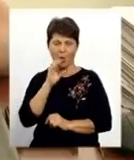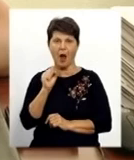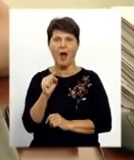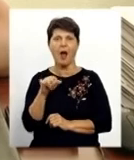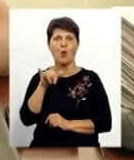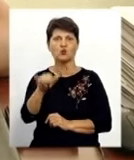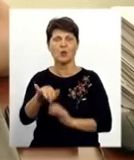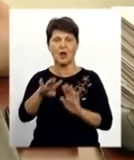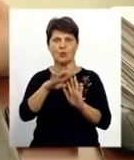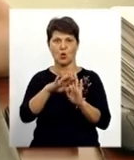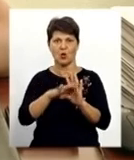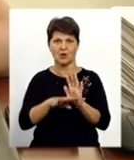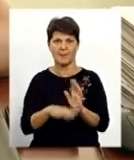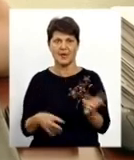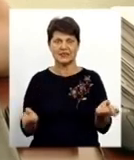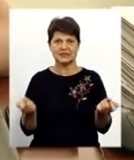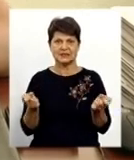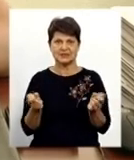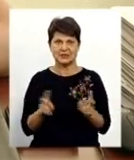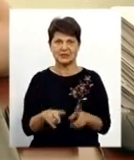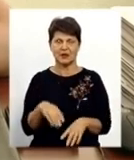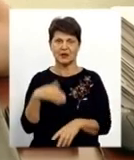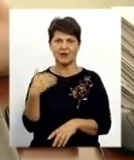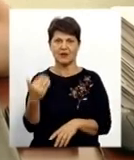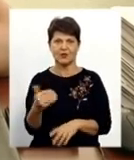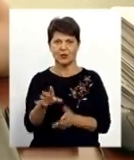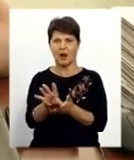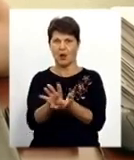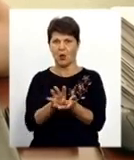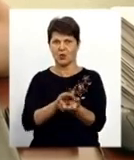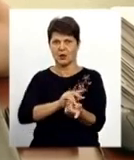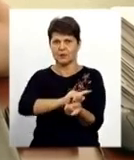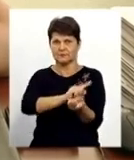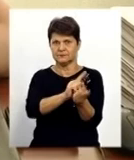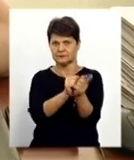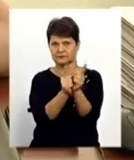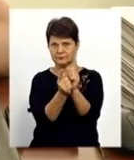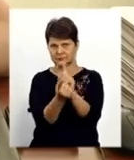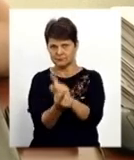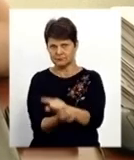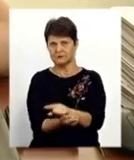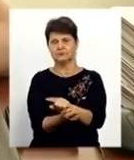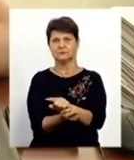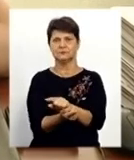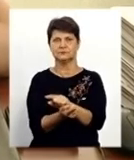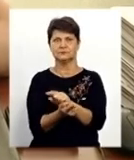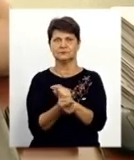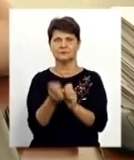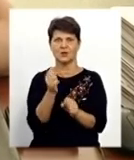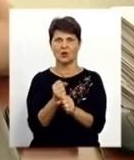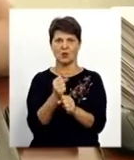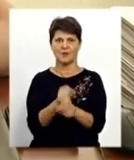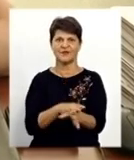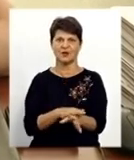програма спеціальна, вона кодірує, вона перекодірує транслітерацію цю